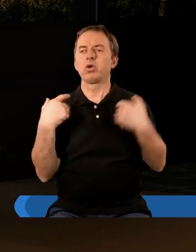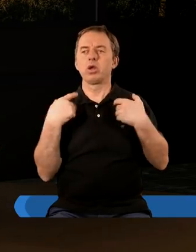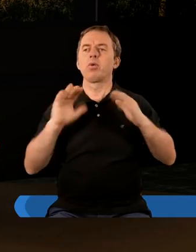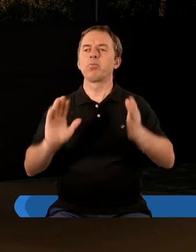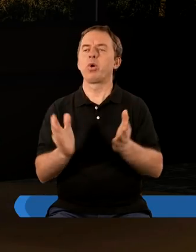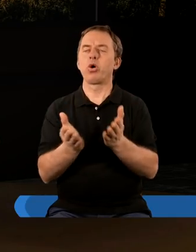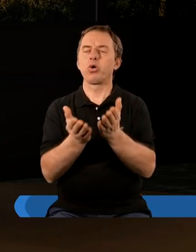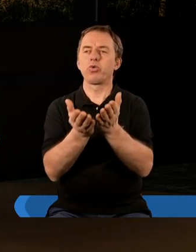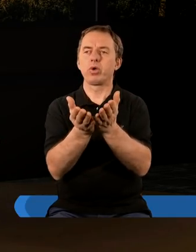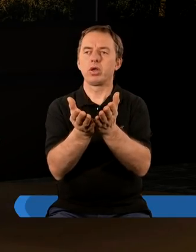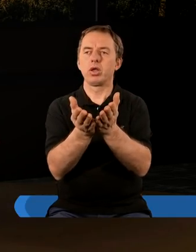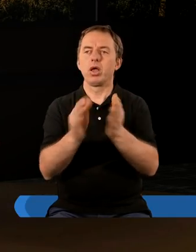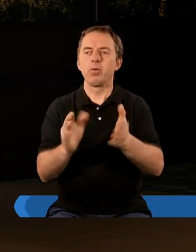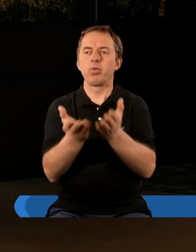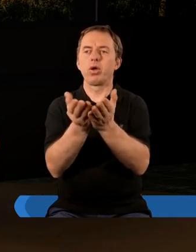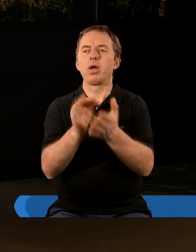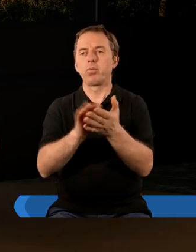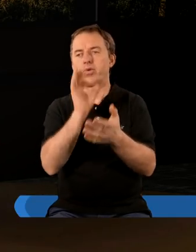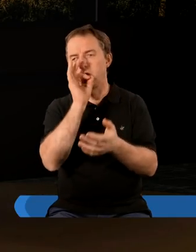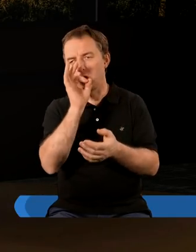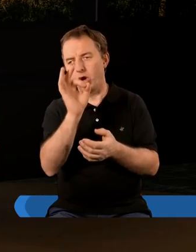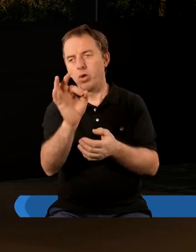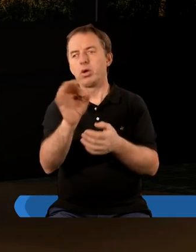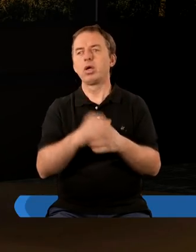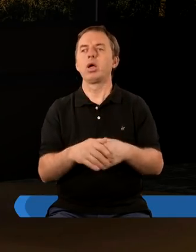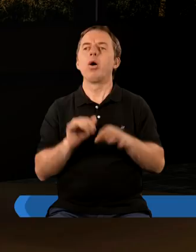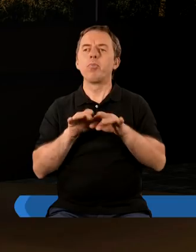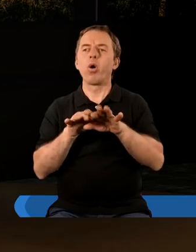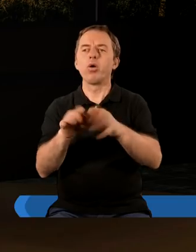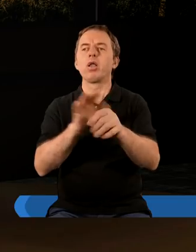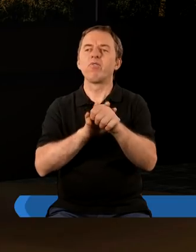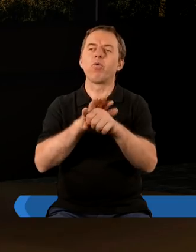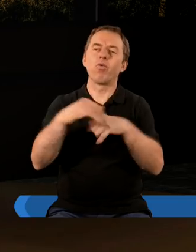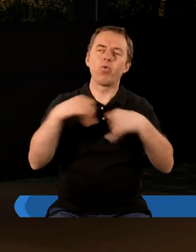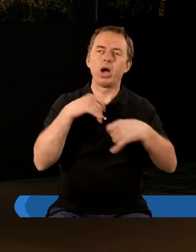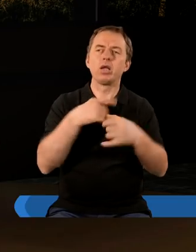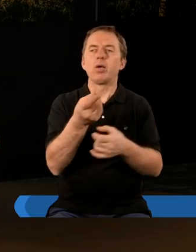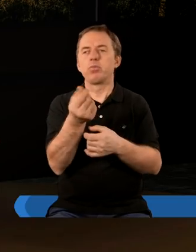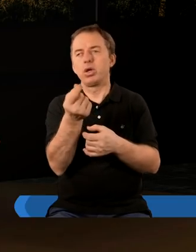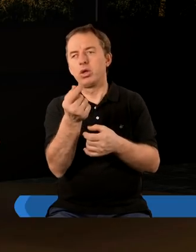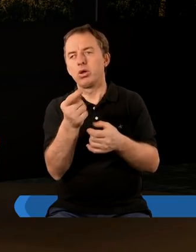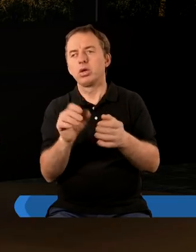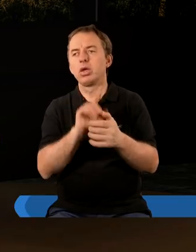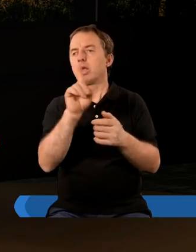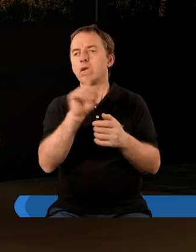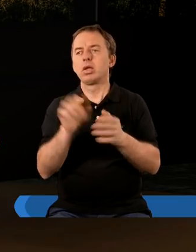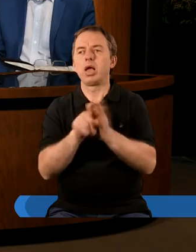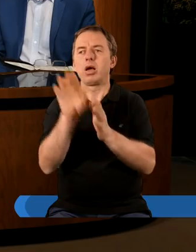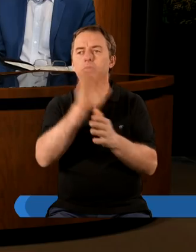życia, poświęcając pewnie dobra, popularność, władzę, pieniądze dla Boga